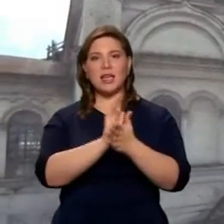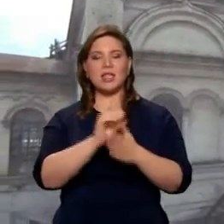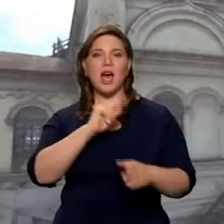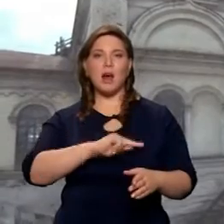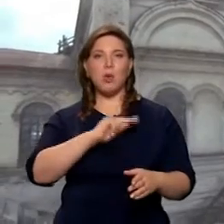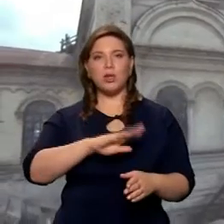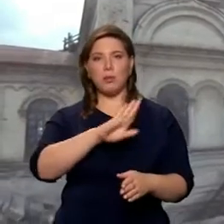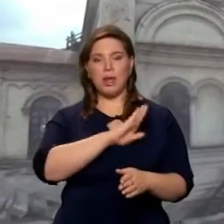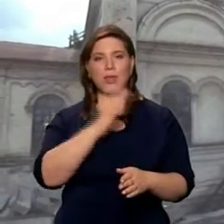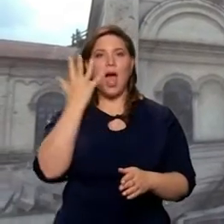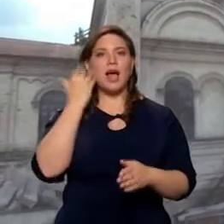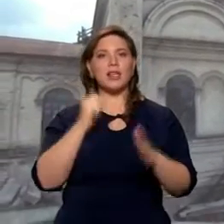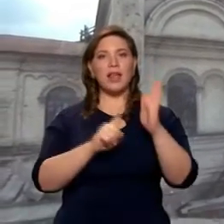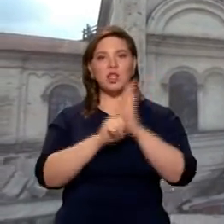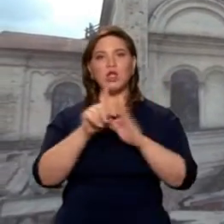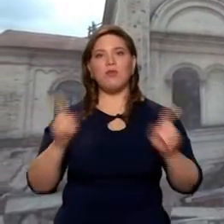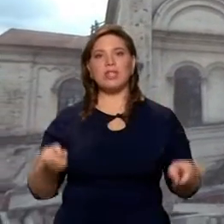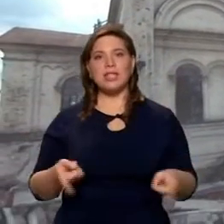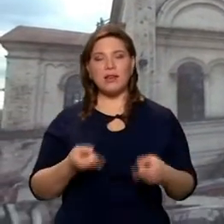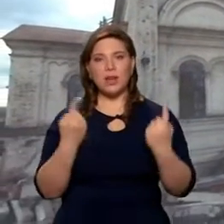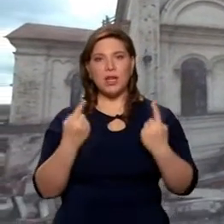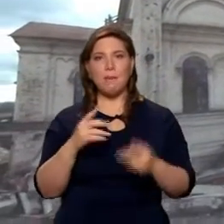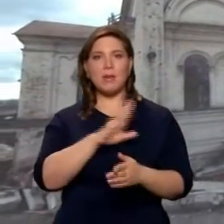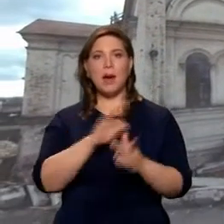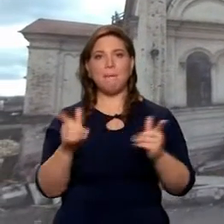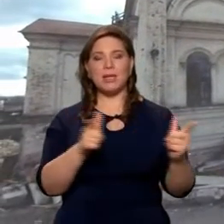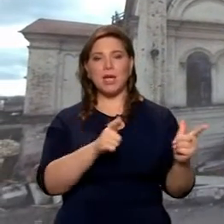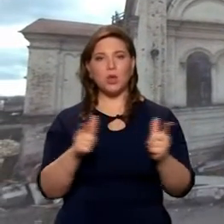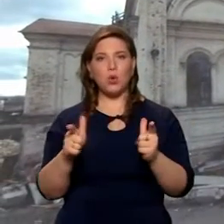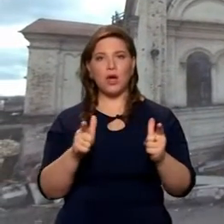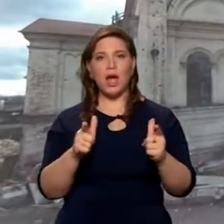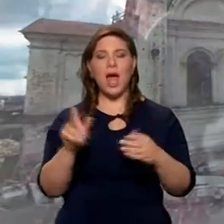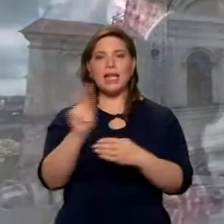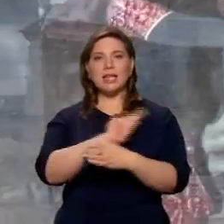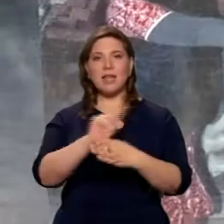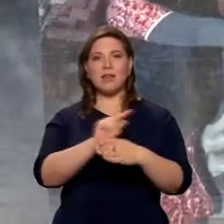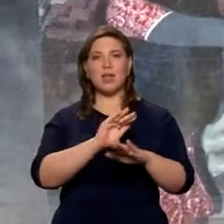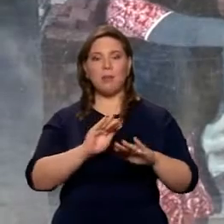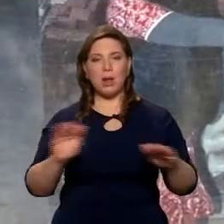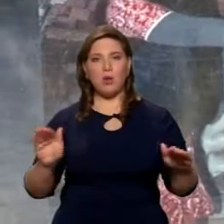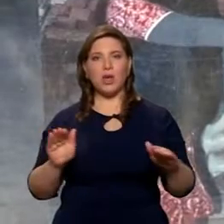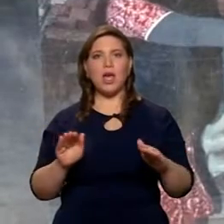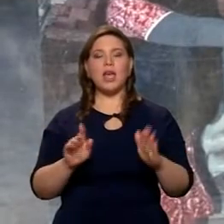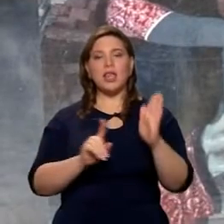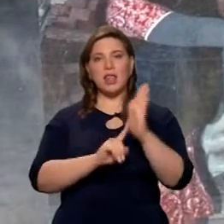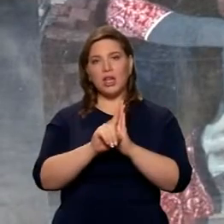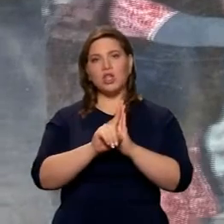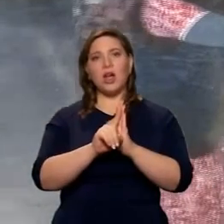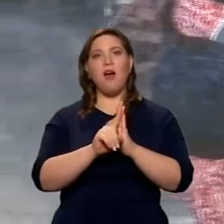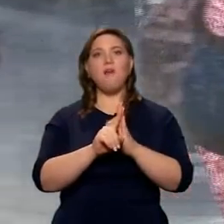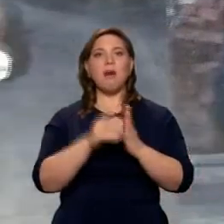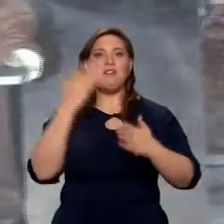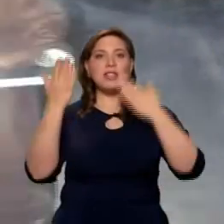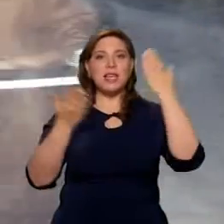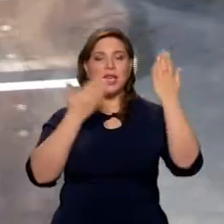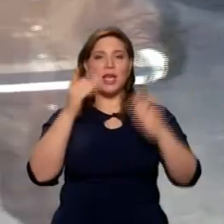Когда уже началось, скажем, какое-то восстановление, была подготовка к заливке полов, как-то уже стало повеселее. И